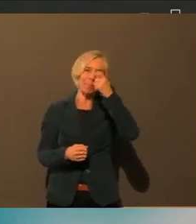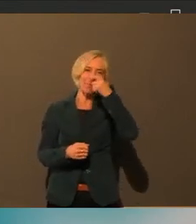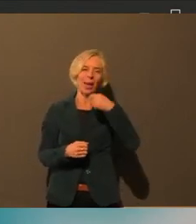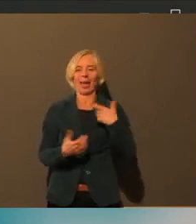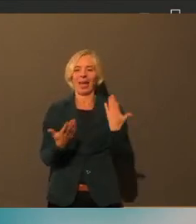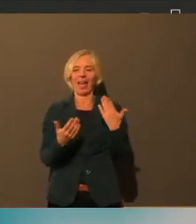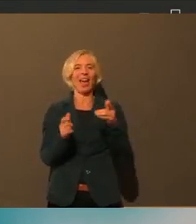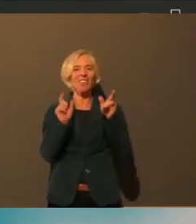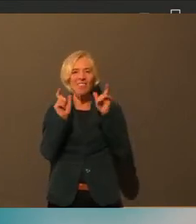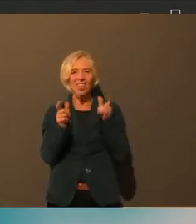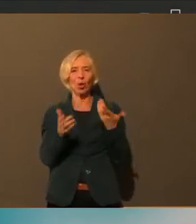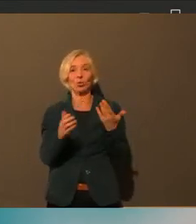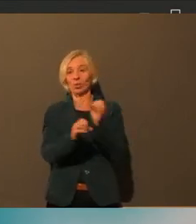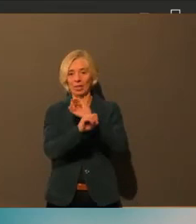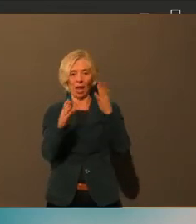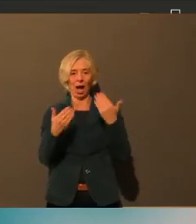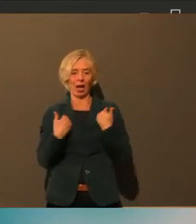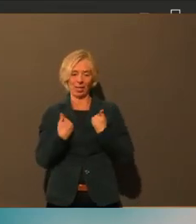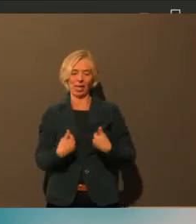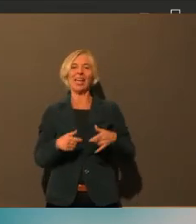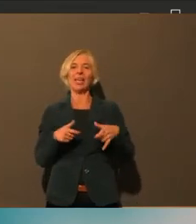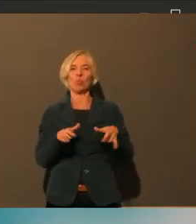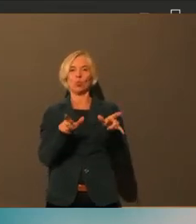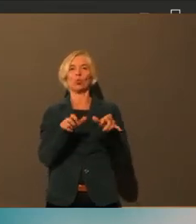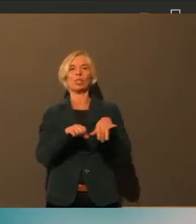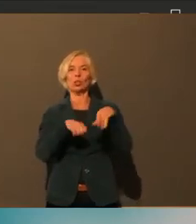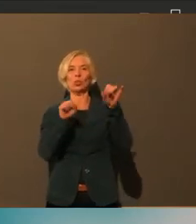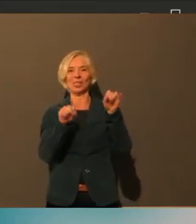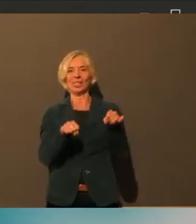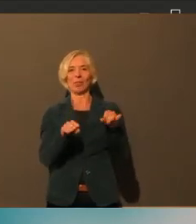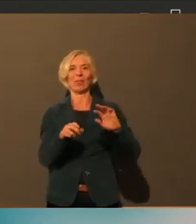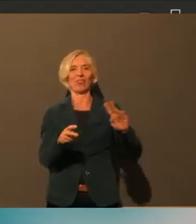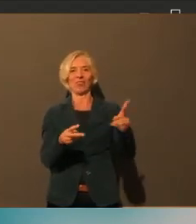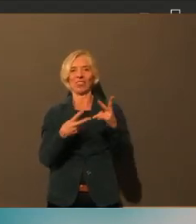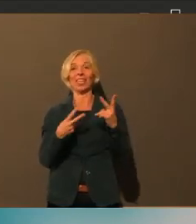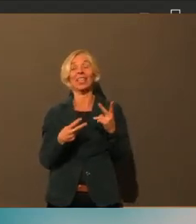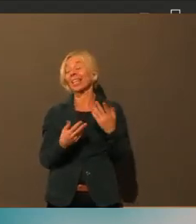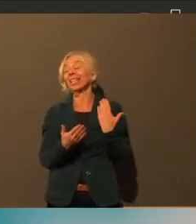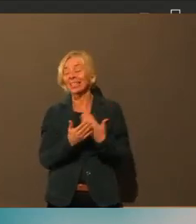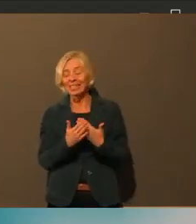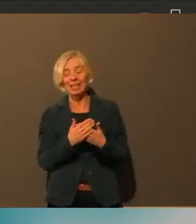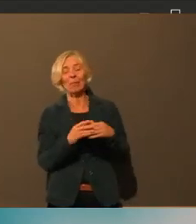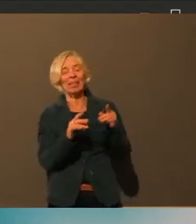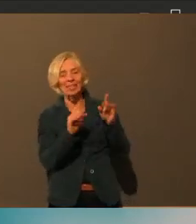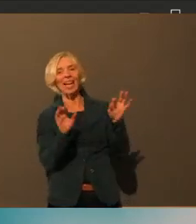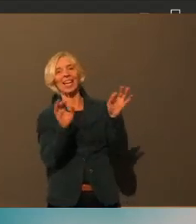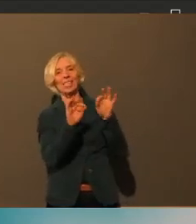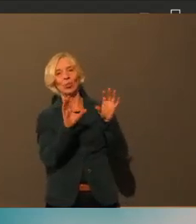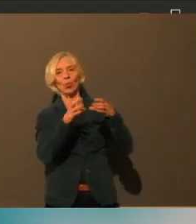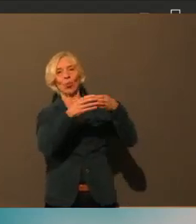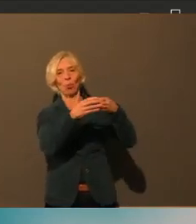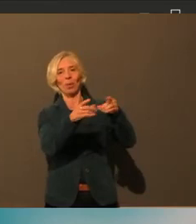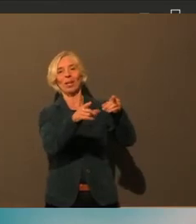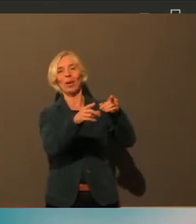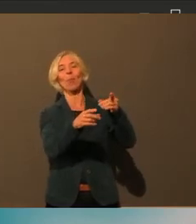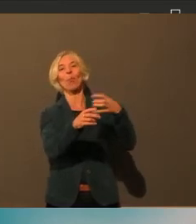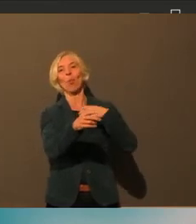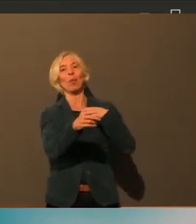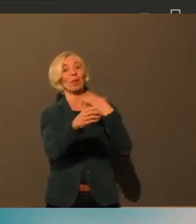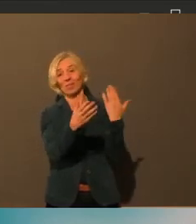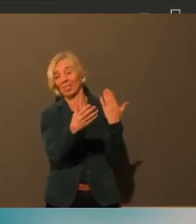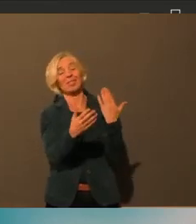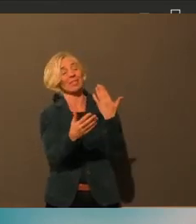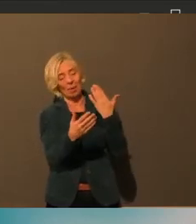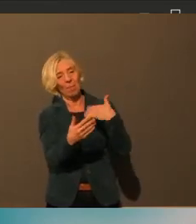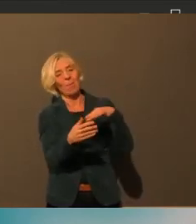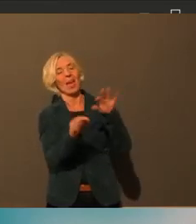wie gesagt, natürlich ist ein Immunsystem ein gutes Wichtig, aber das ist ja gerade eben das Problem bei den Risikogruppen, dass die dann da anfälliger sind.